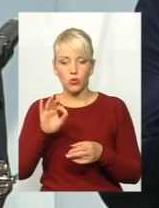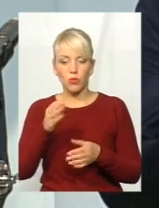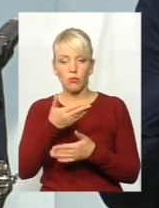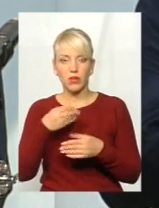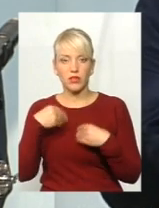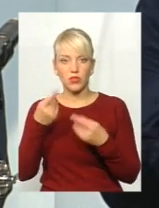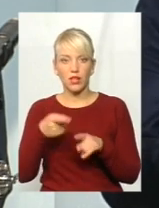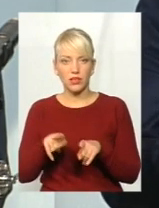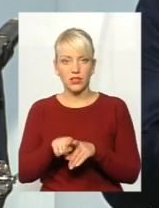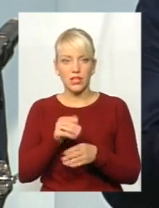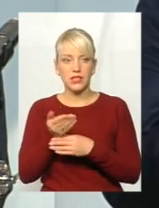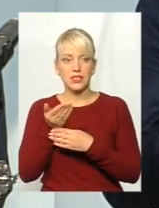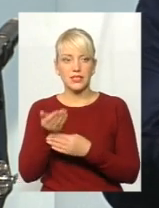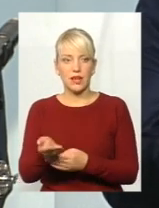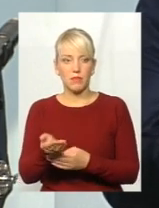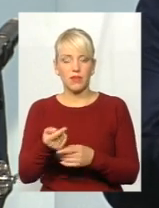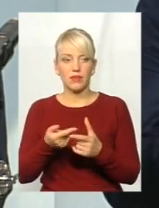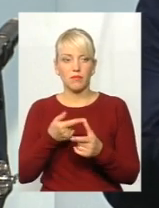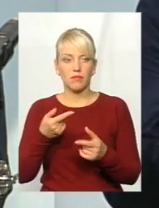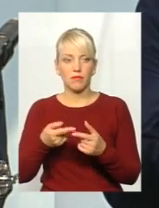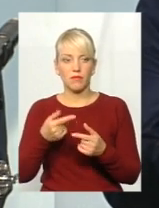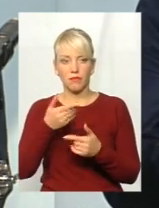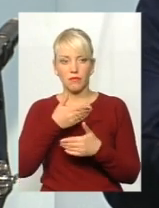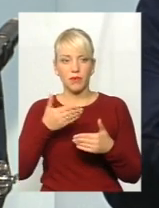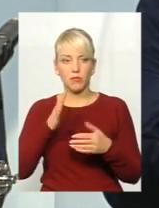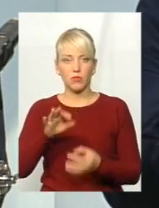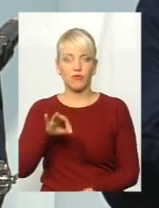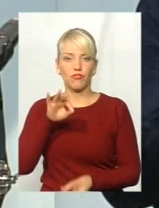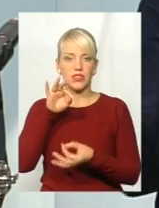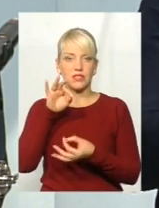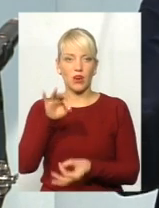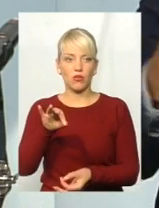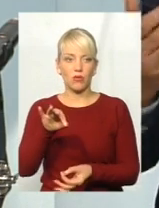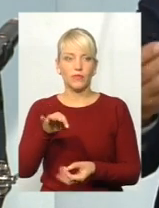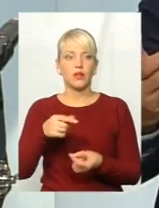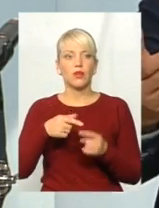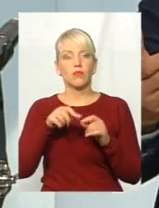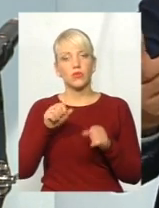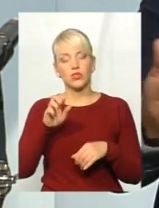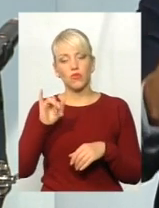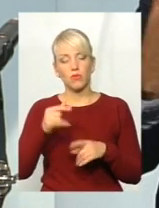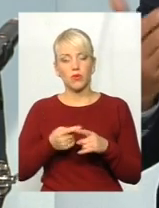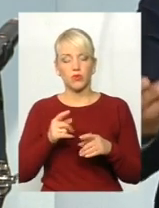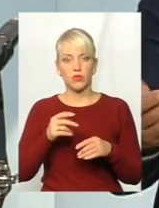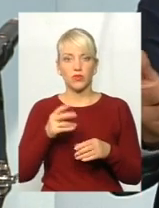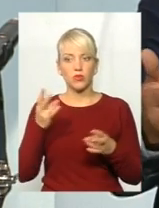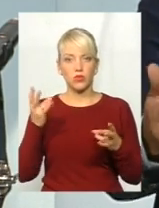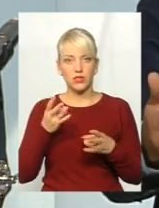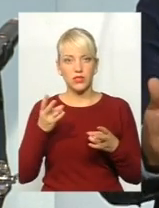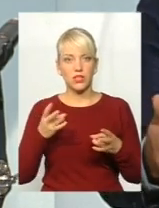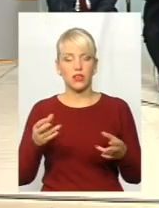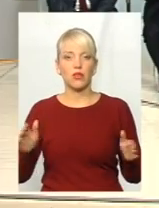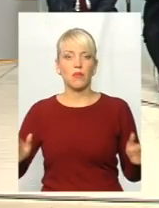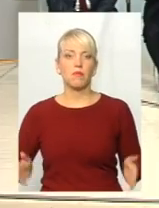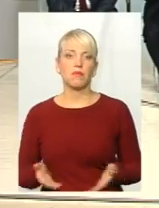ми зразу ж усвідомлюємо, що він буде висітим, буде тим самим висяком. Можливо, його доцільно підняти перед роздадом